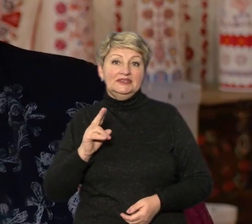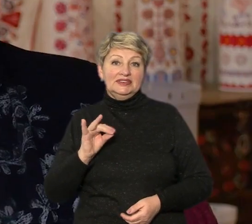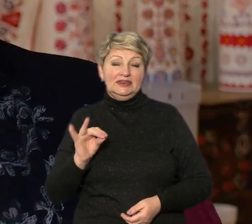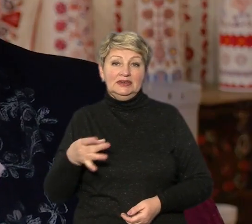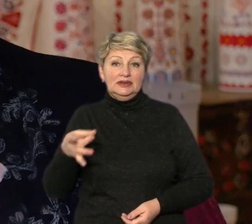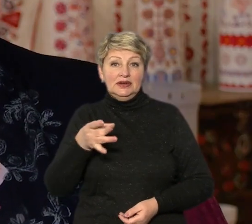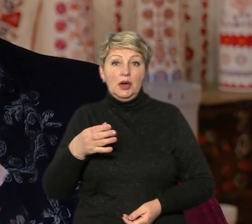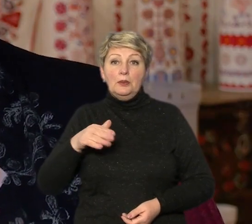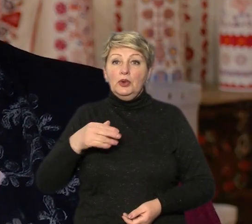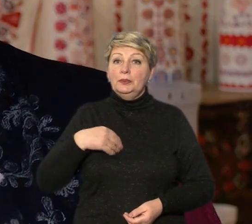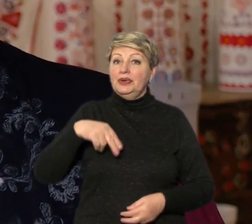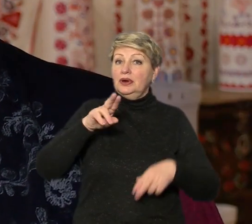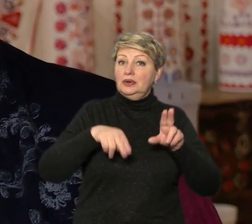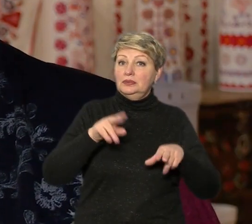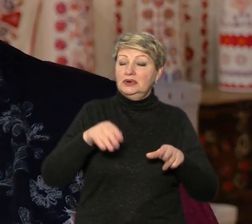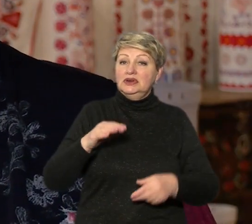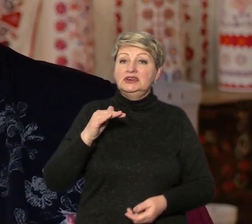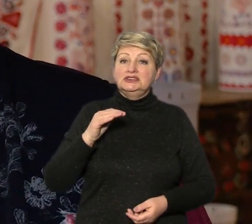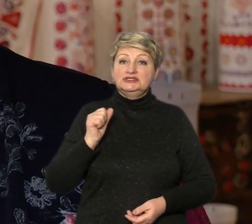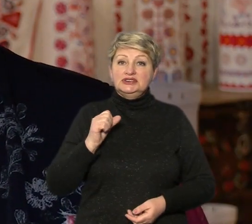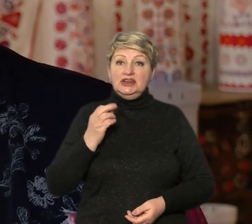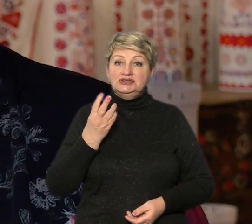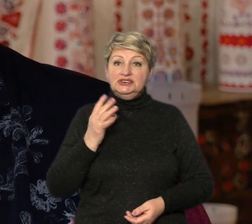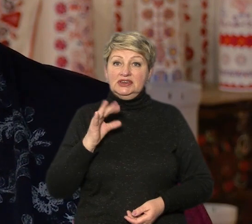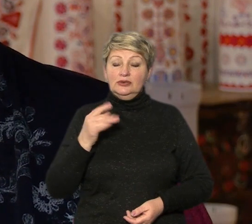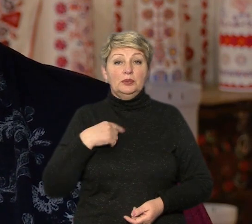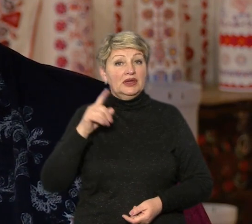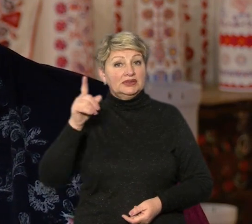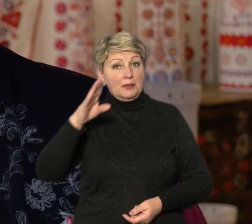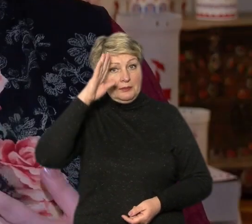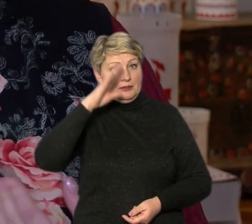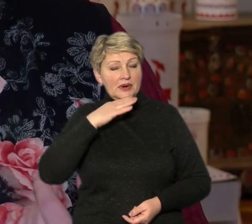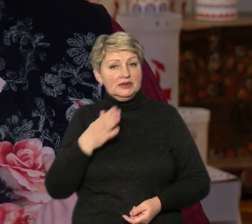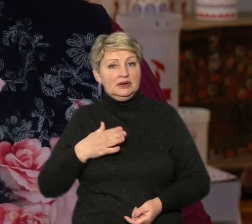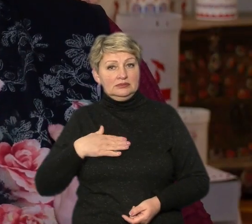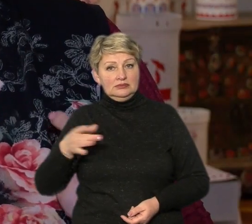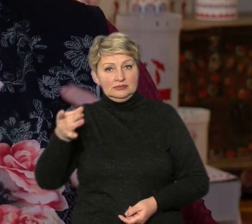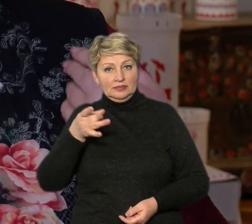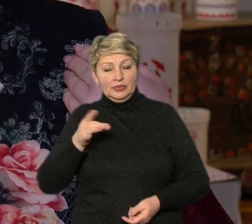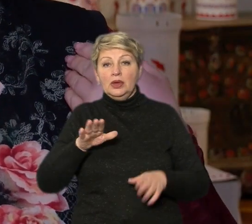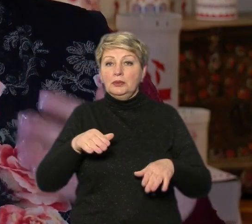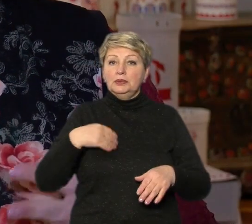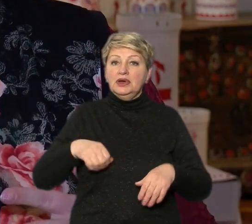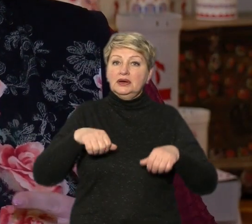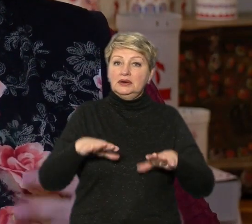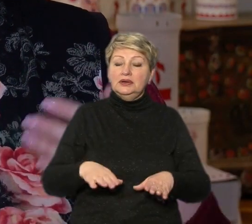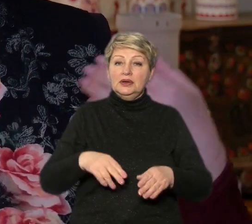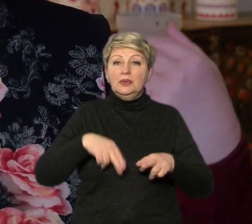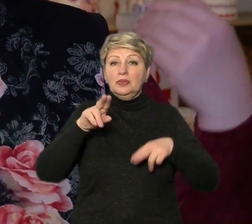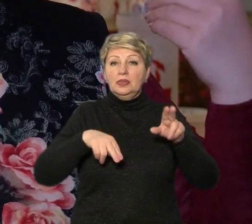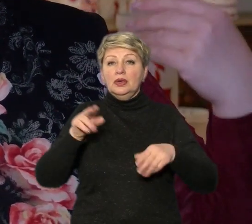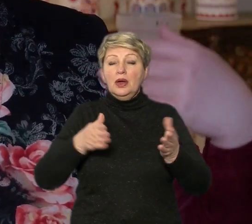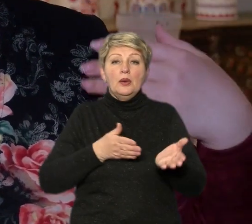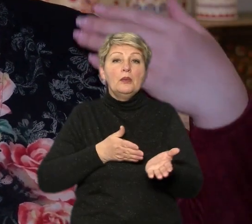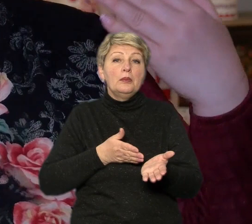районі. Потім я намалювала Жашківський, бо в мене батько з Жашківського району. Потім я вирішила намалювати повністю дорогу